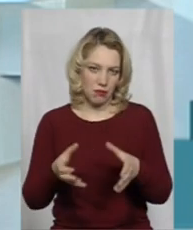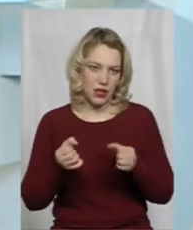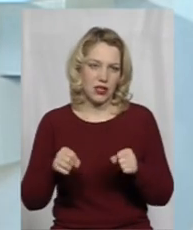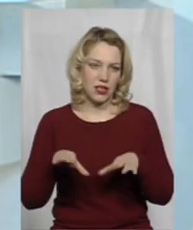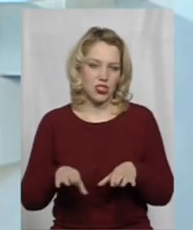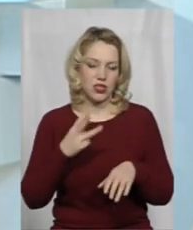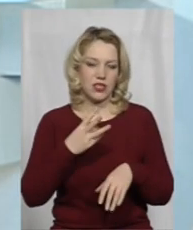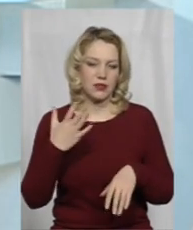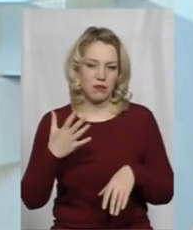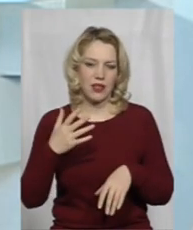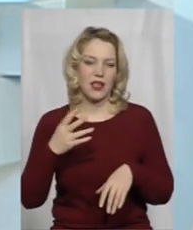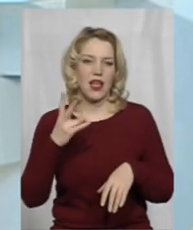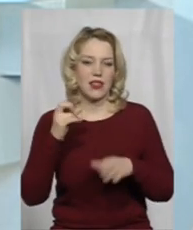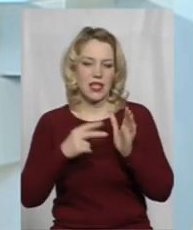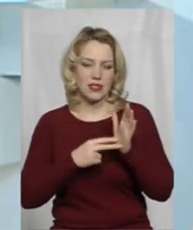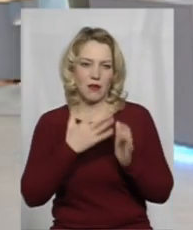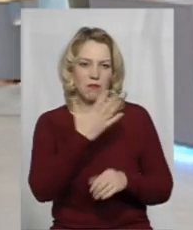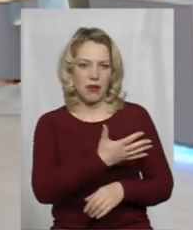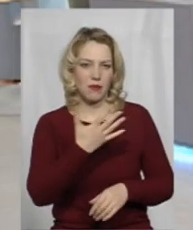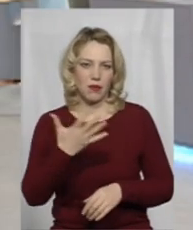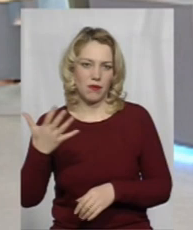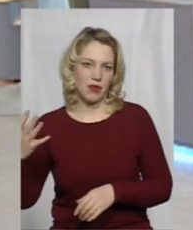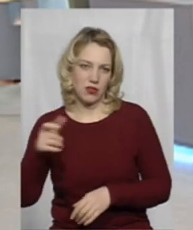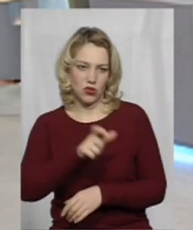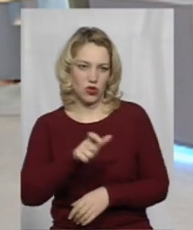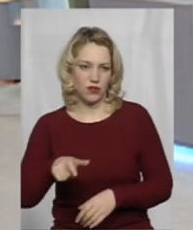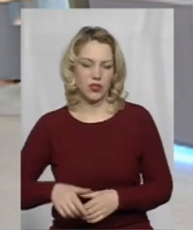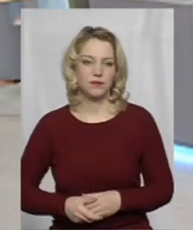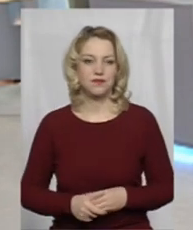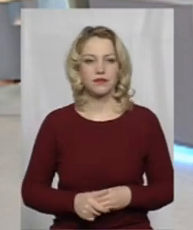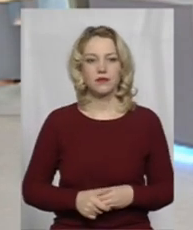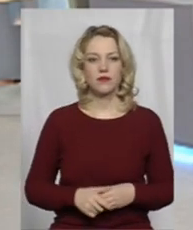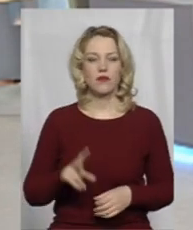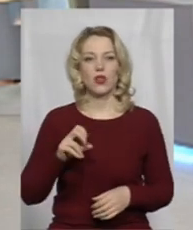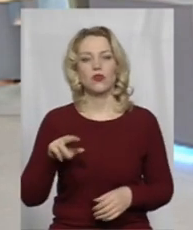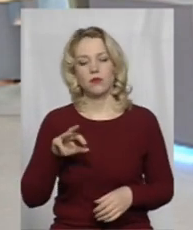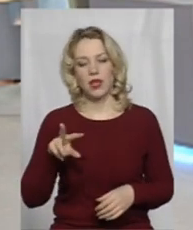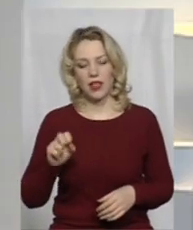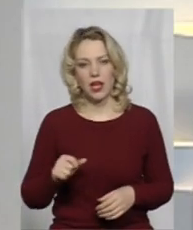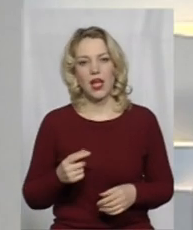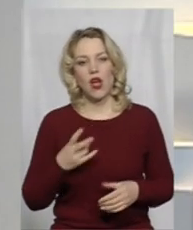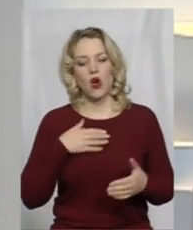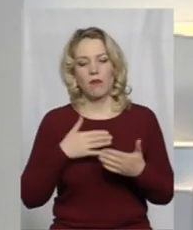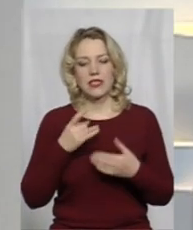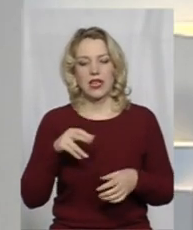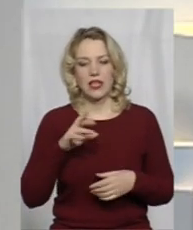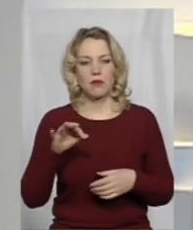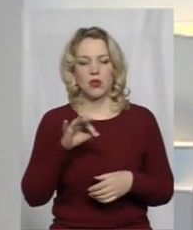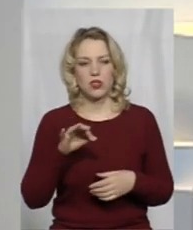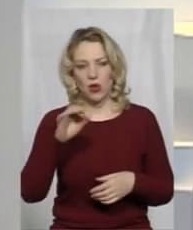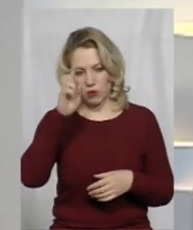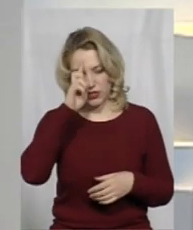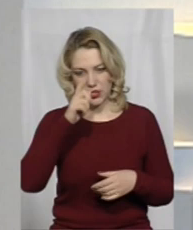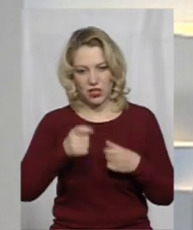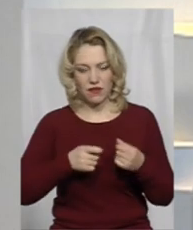35 на сім по п'ять чоловік в кожному комітеті працювало. Нас розуміло. Пані Людмило, у громадській раді при обласній державній адміністрації ви